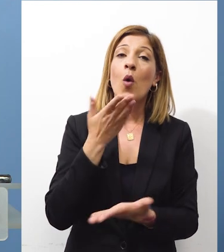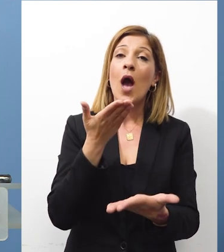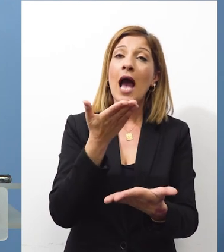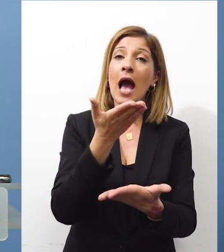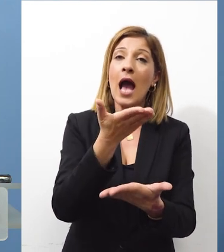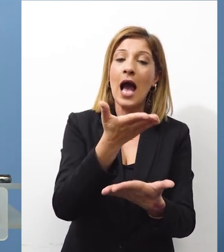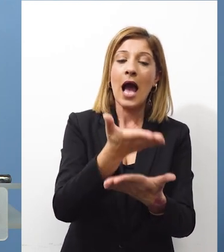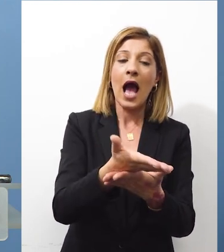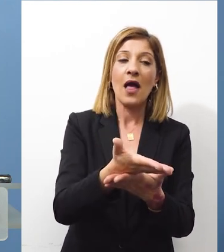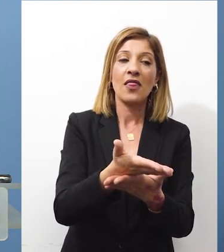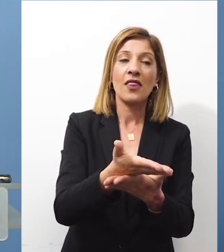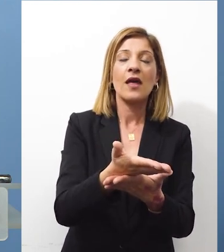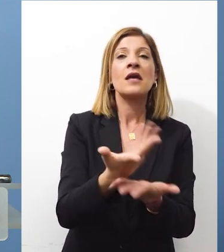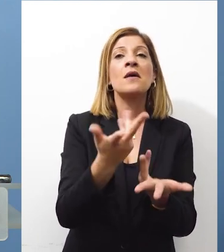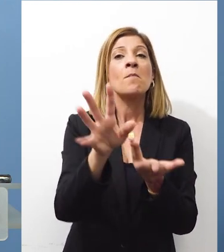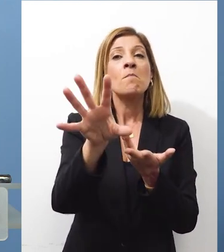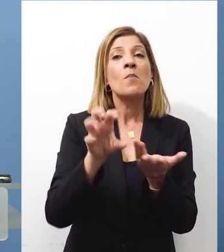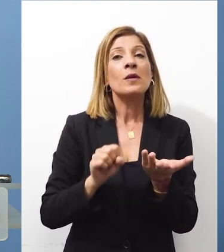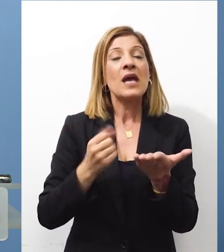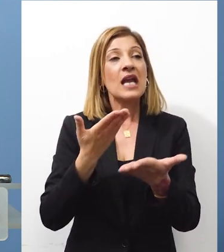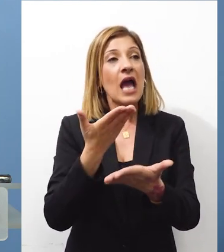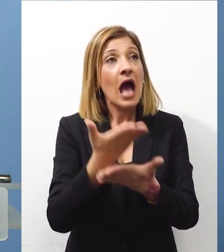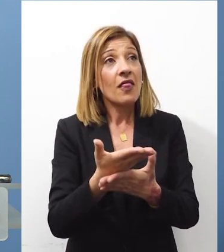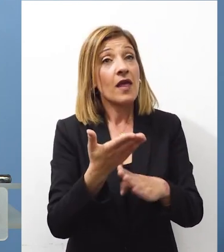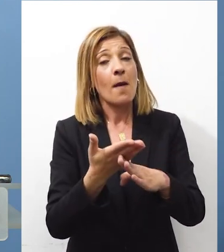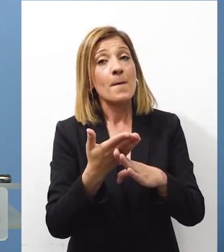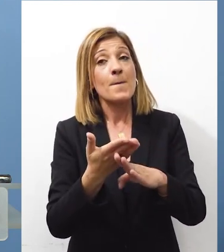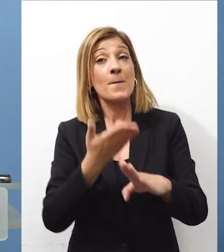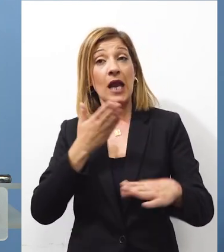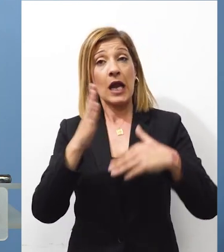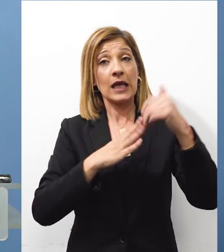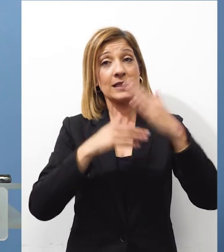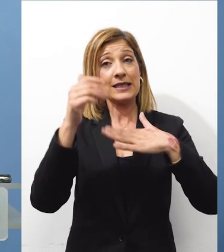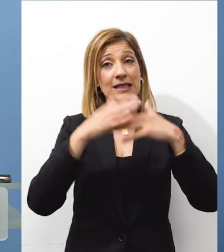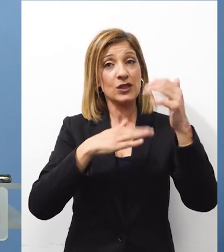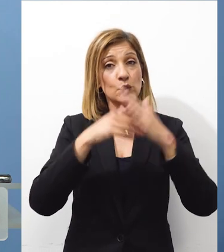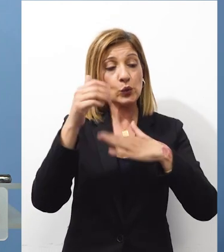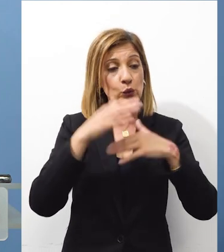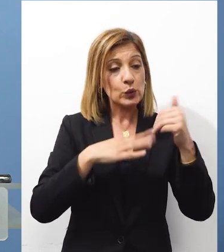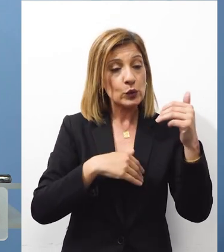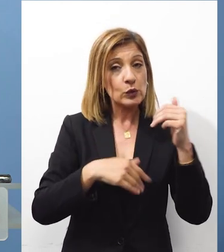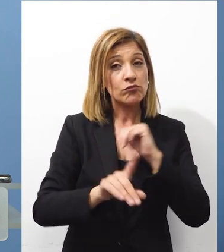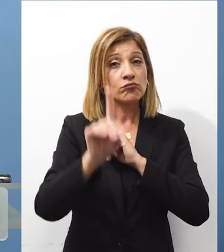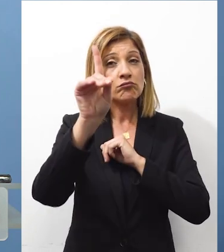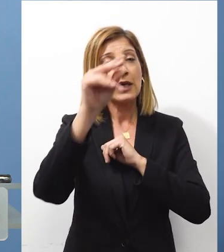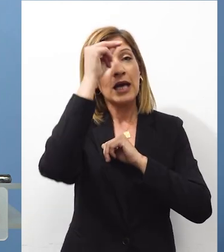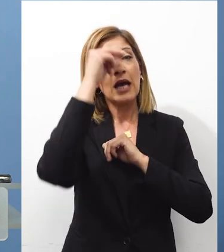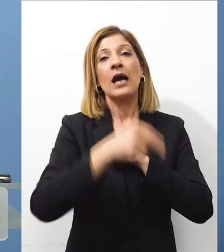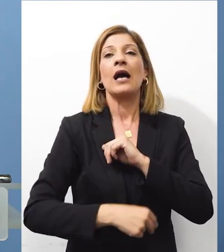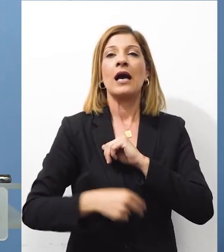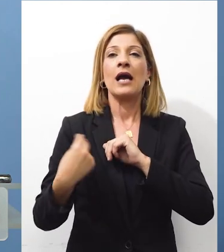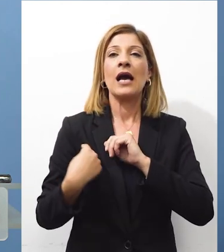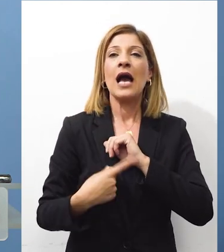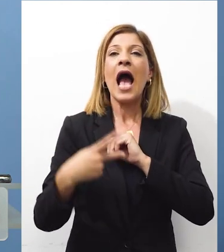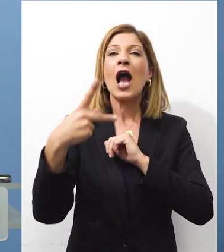Πότε τις πήρανε πριν την ανέγερση και τα λοιπά Με μία μονή που υπάρχει στον